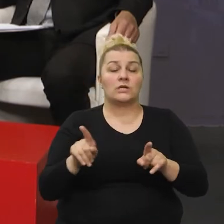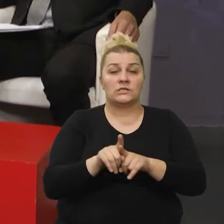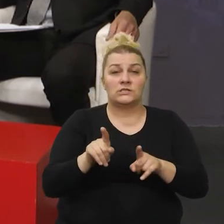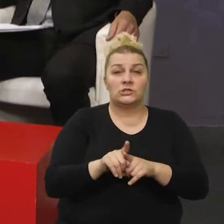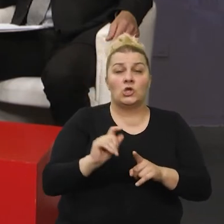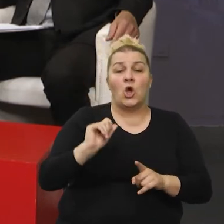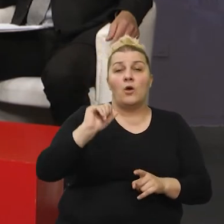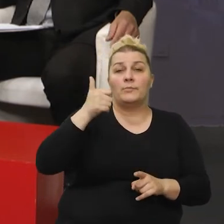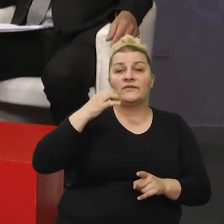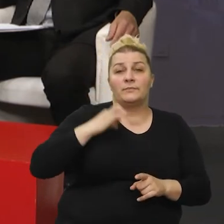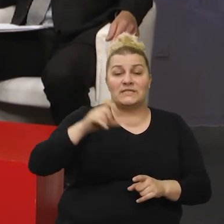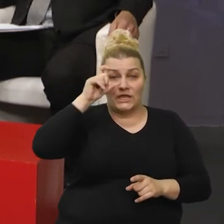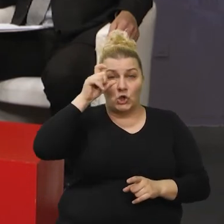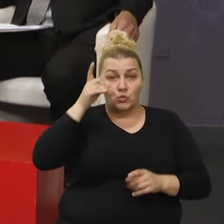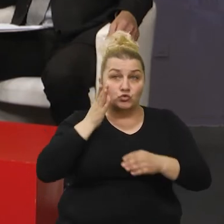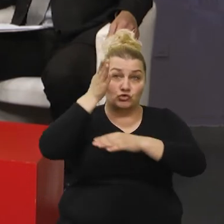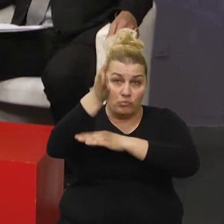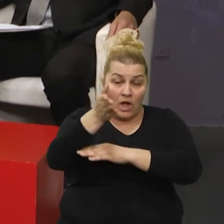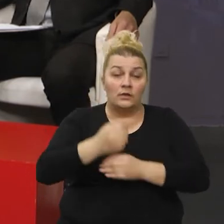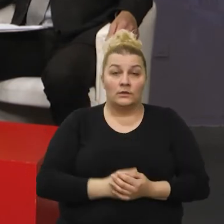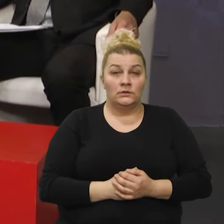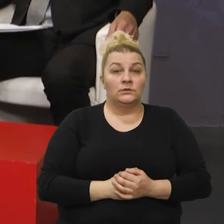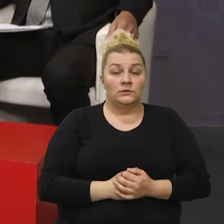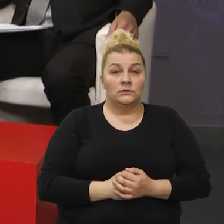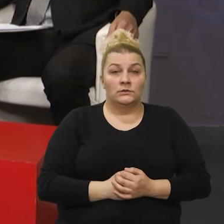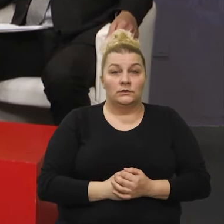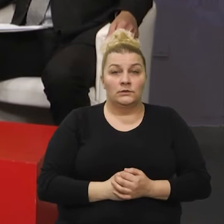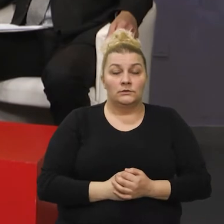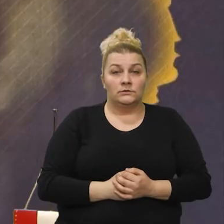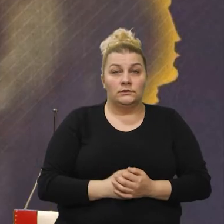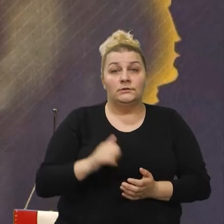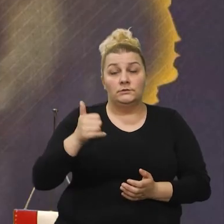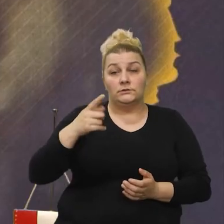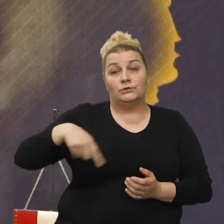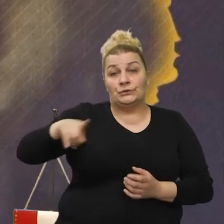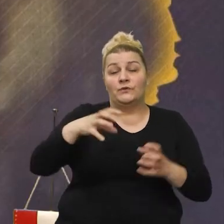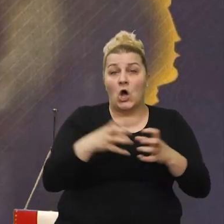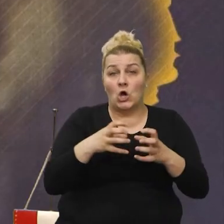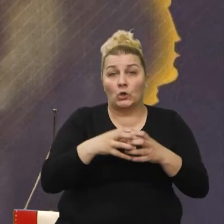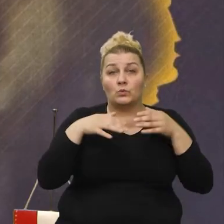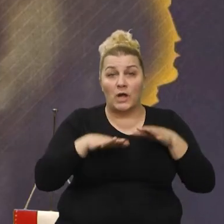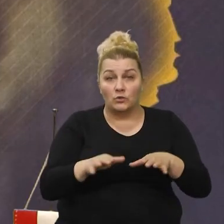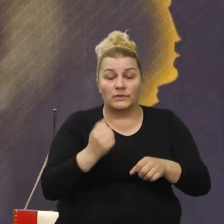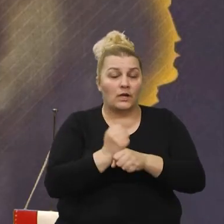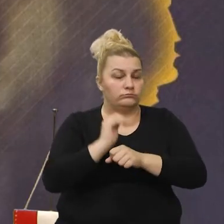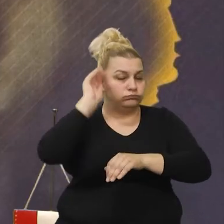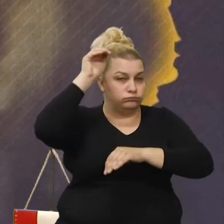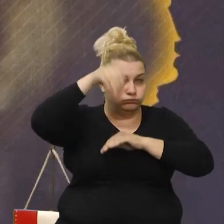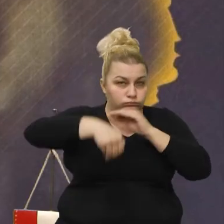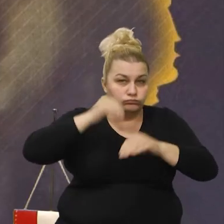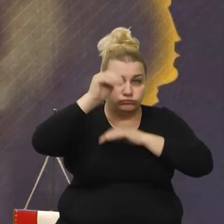hrvatskog predsjednika, doktora Franji Tuđmana. Je. Ta grupa ljudi je radila dano noćno da